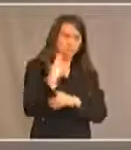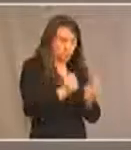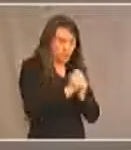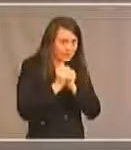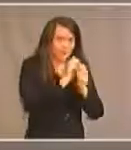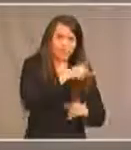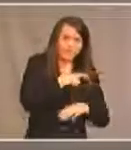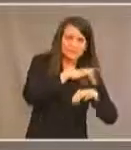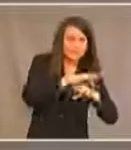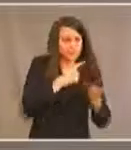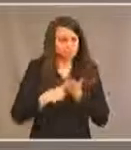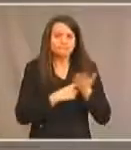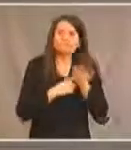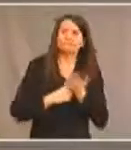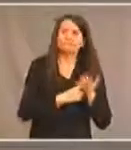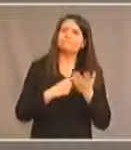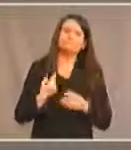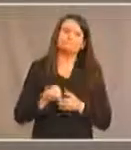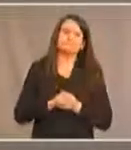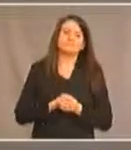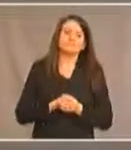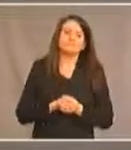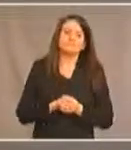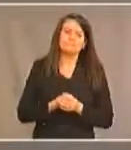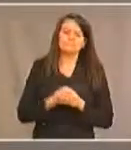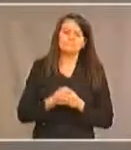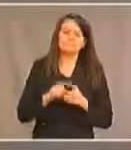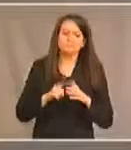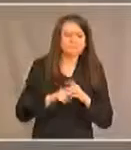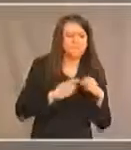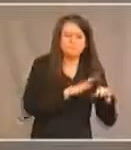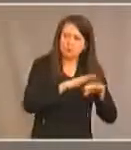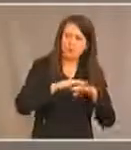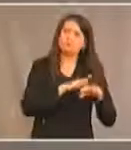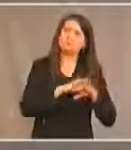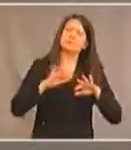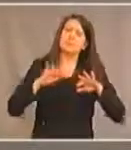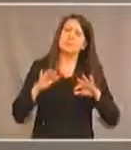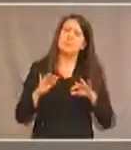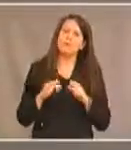avons lancé un processus de consultation par